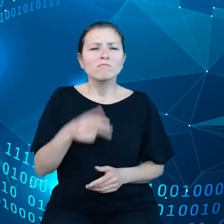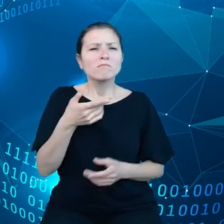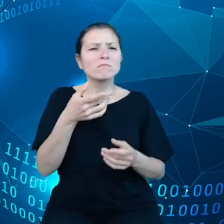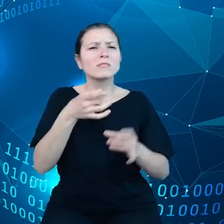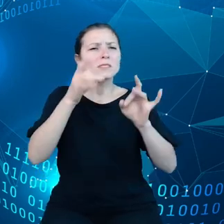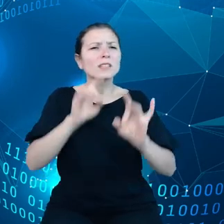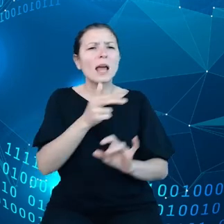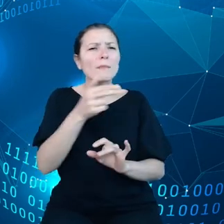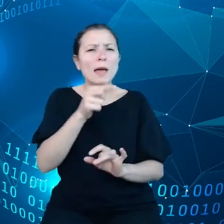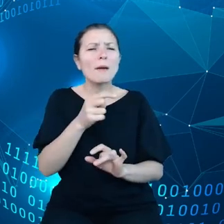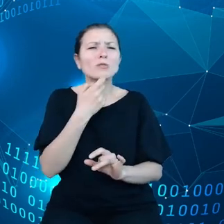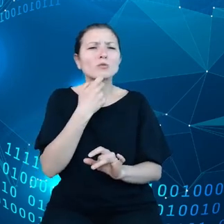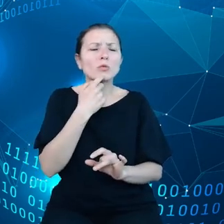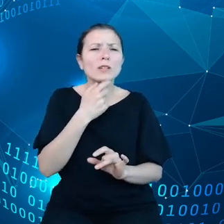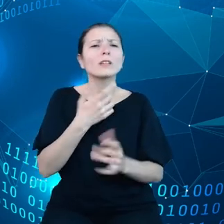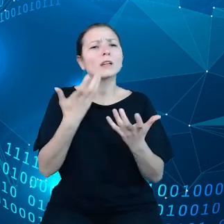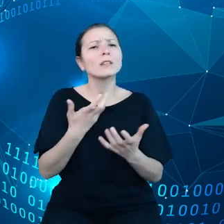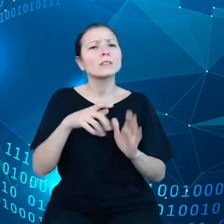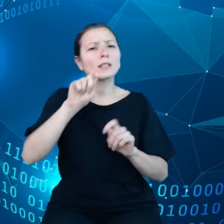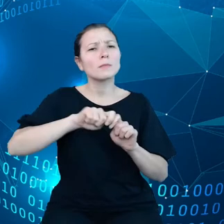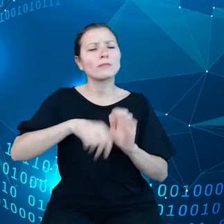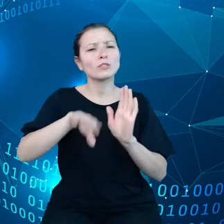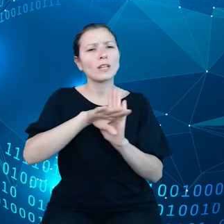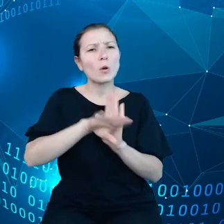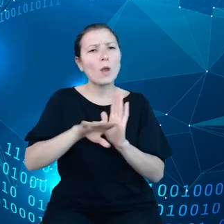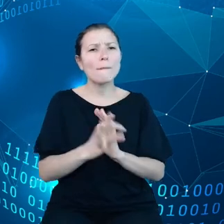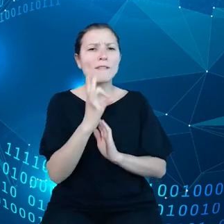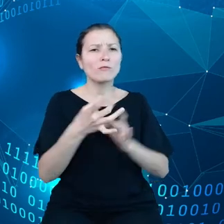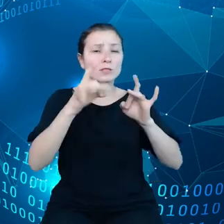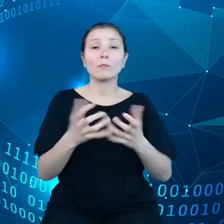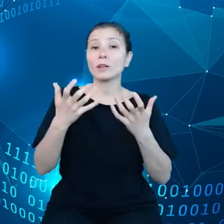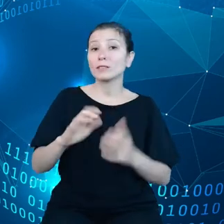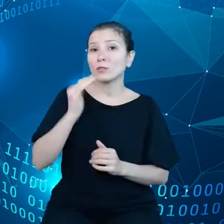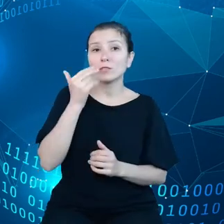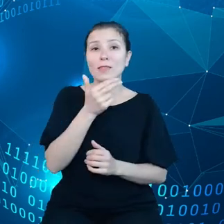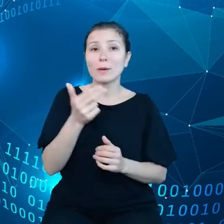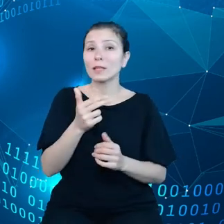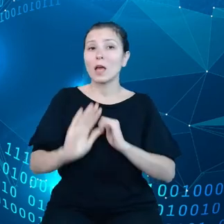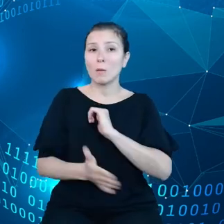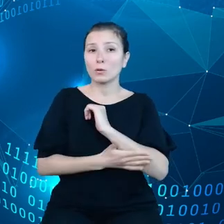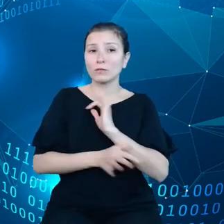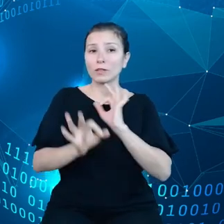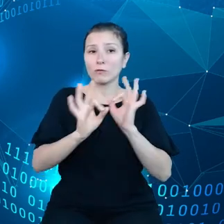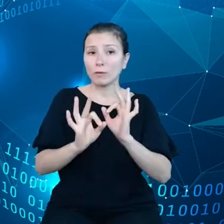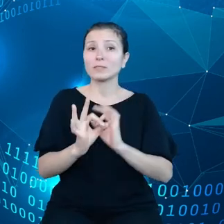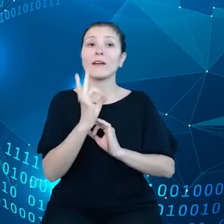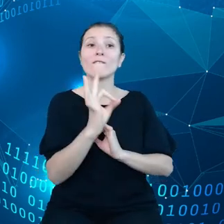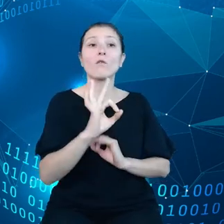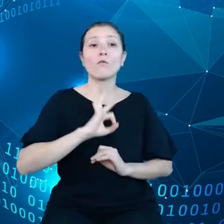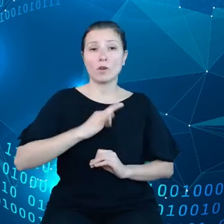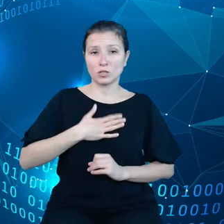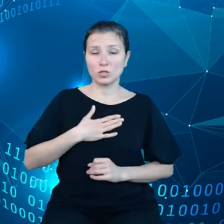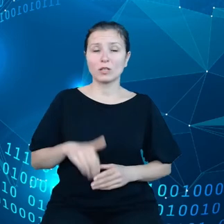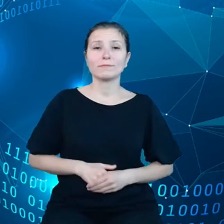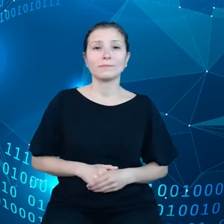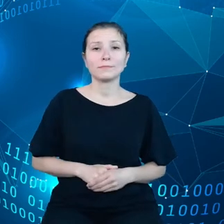sklepu, no i chce sprawdzić podstawowe informacje na temat właściciela tego sklepu. No, ciężko